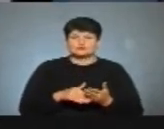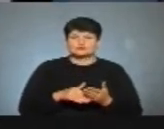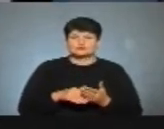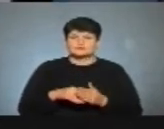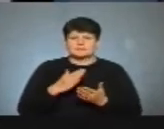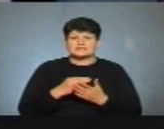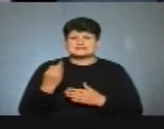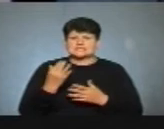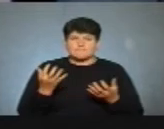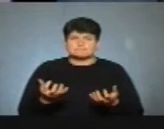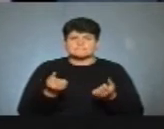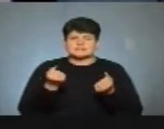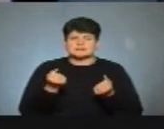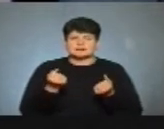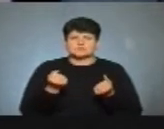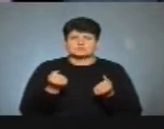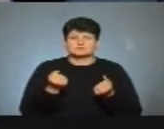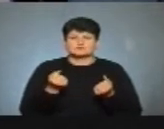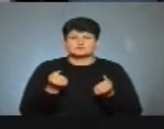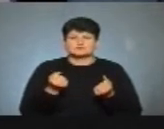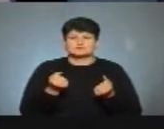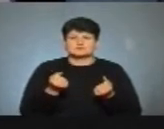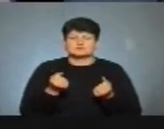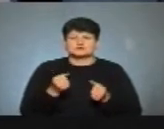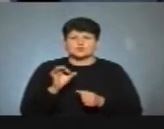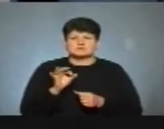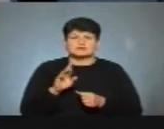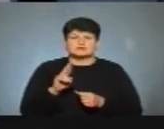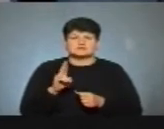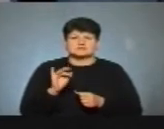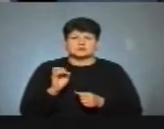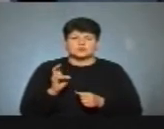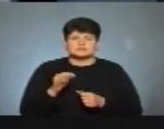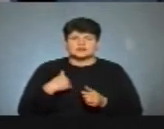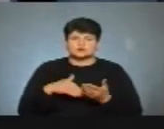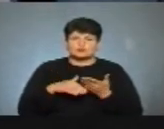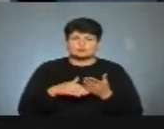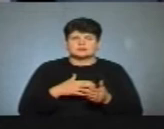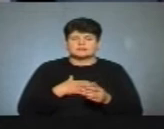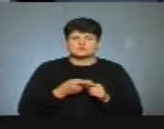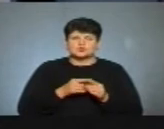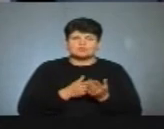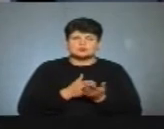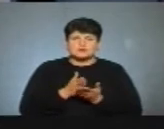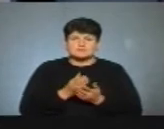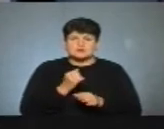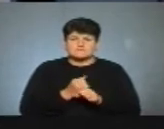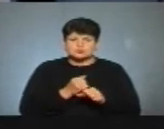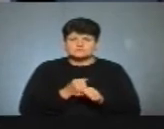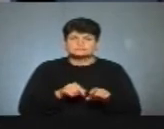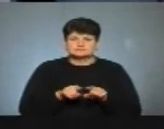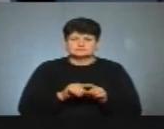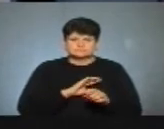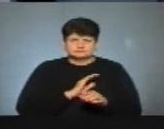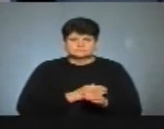дуже цікаву підтримку, співпрацю з Оксаною Яцековською. Вона допомагала нам в цьому напрямку. Працювала також